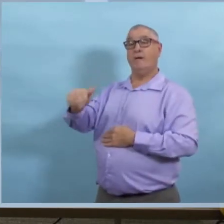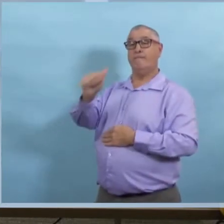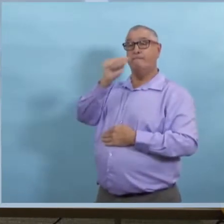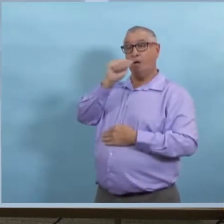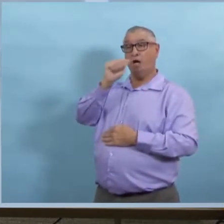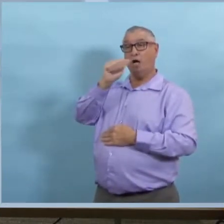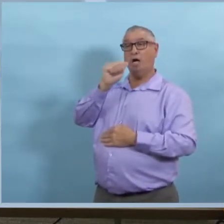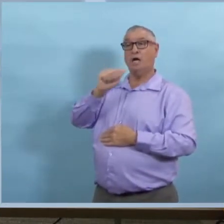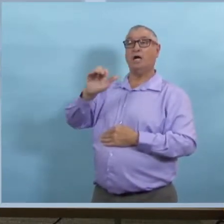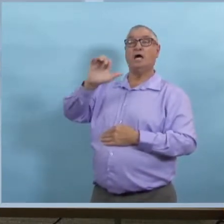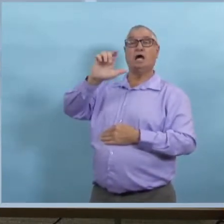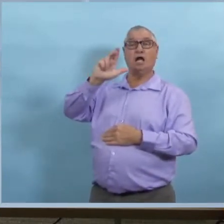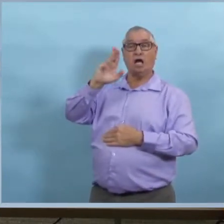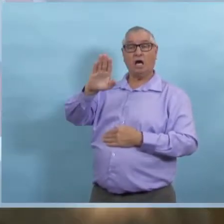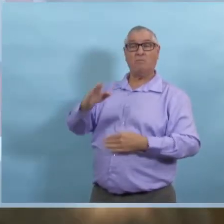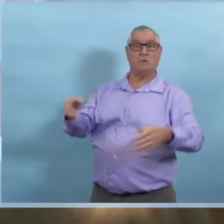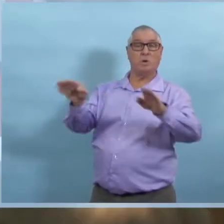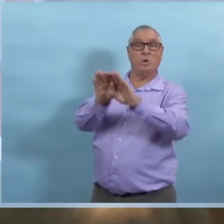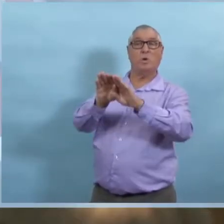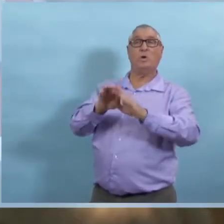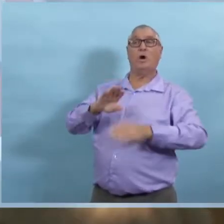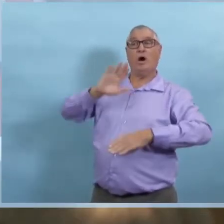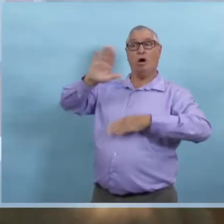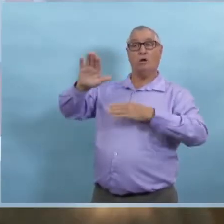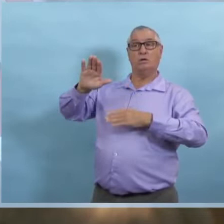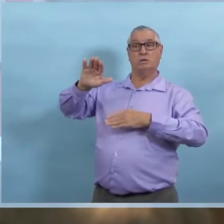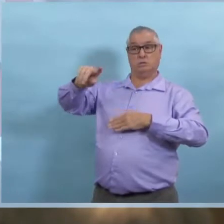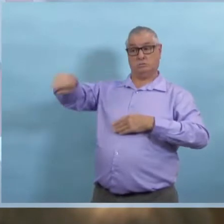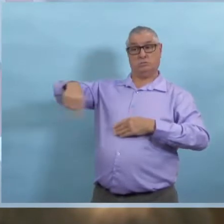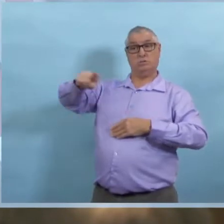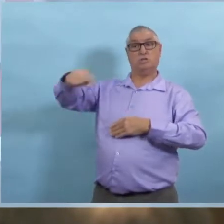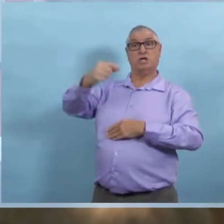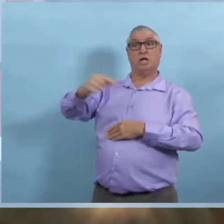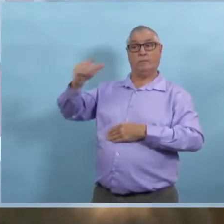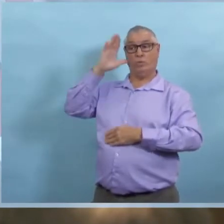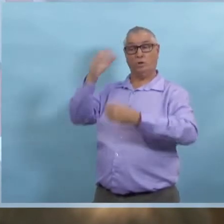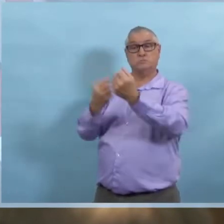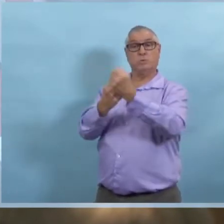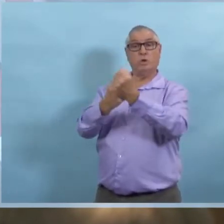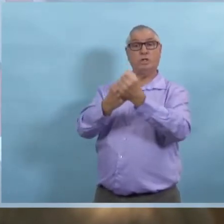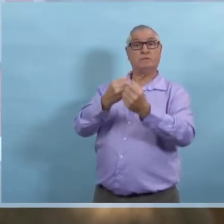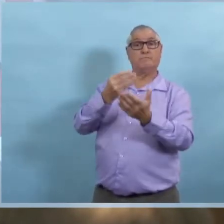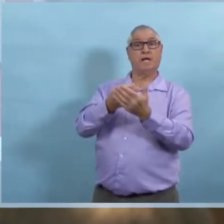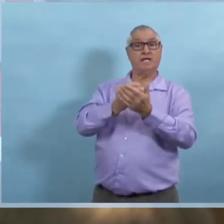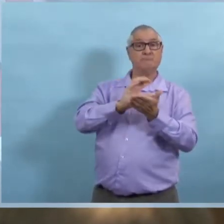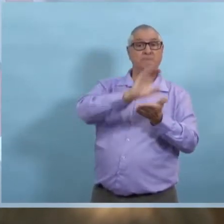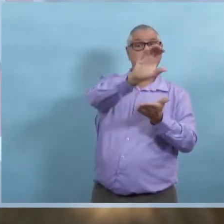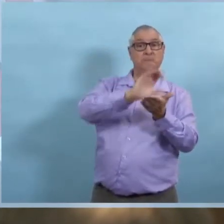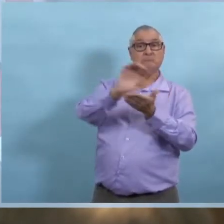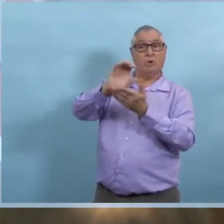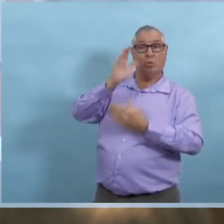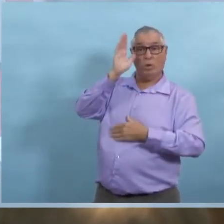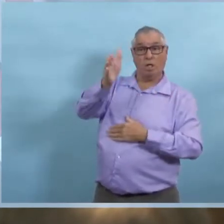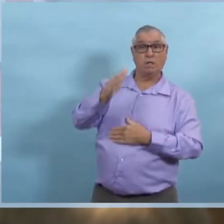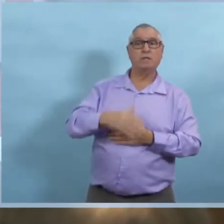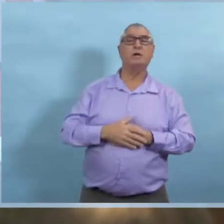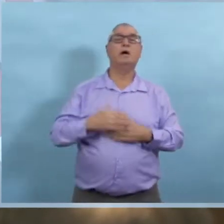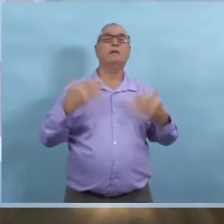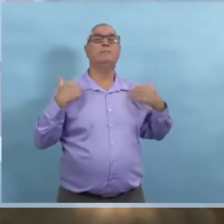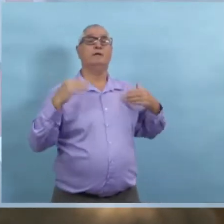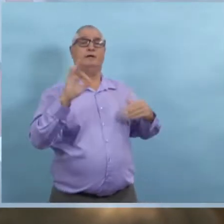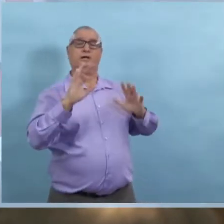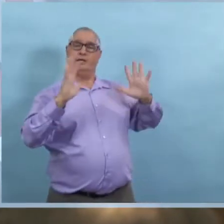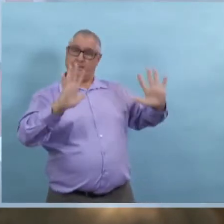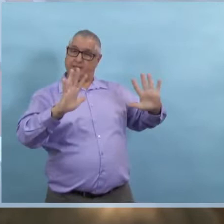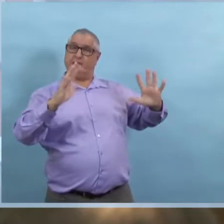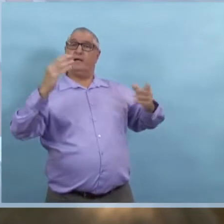Alors, les entreprises que vous obligez à fermer, est-ce que vous allez leur donner de l'aide financière supplémentaire ? Je crois que c'est un petit peu